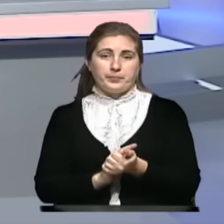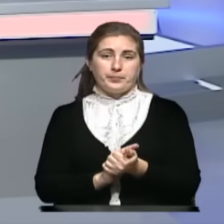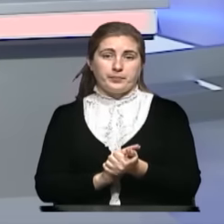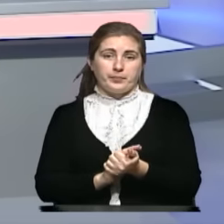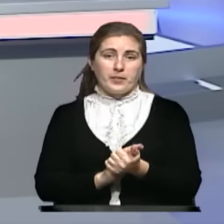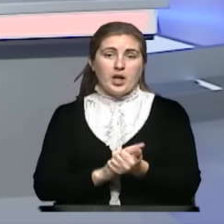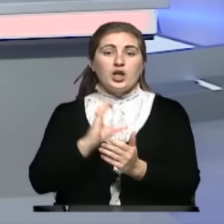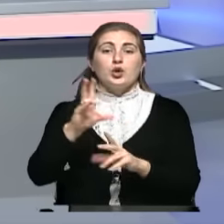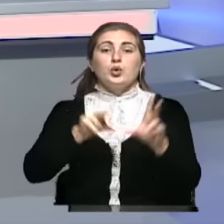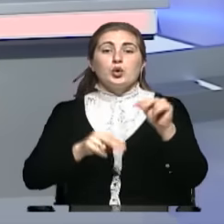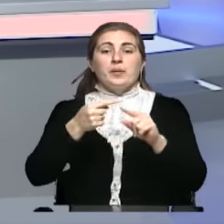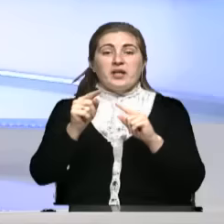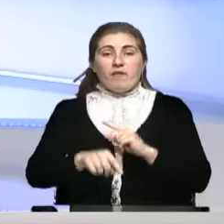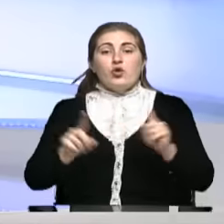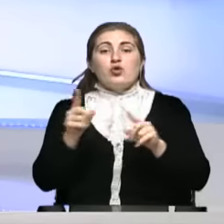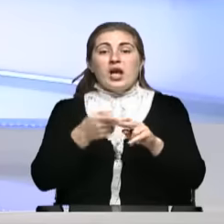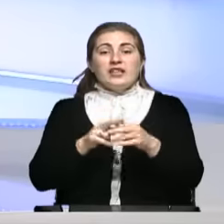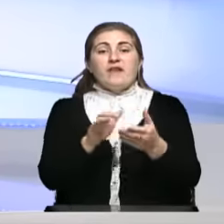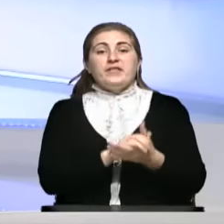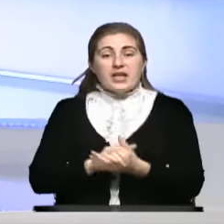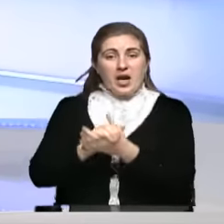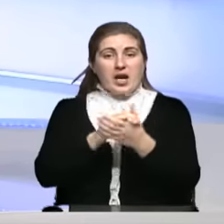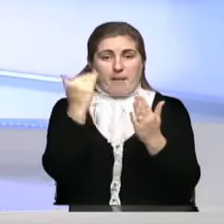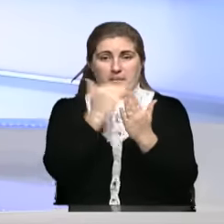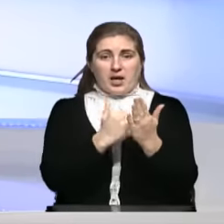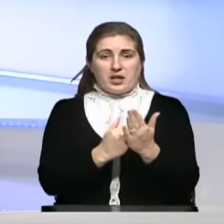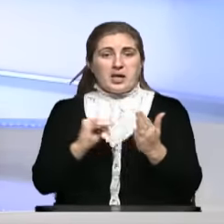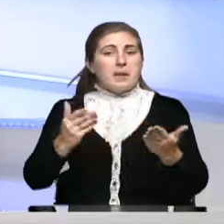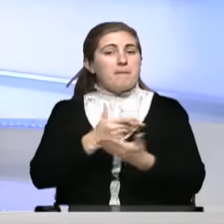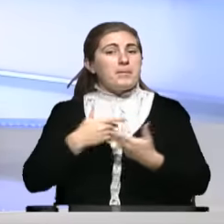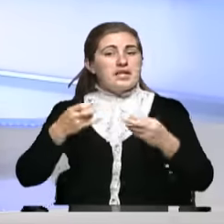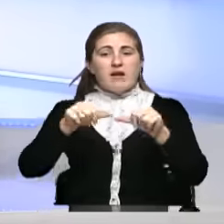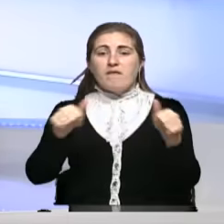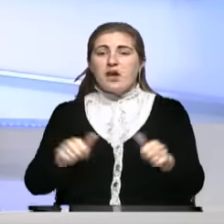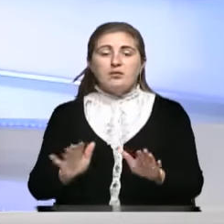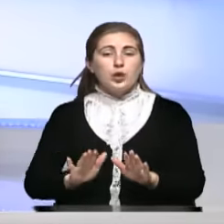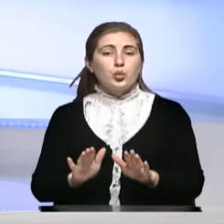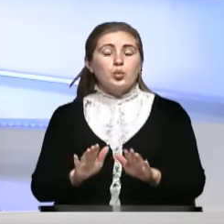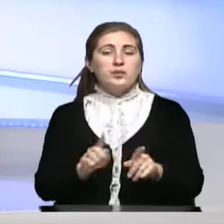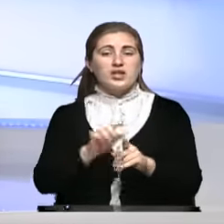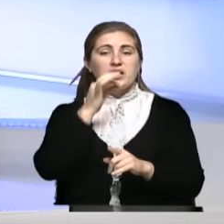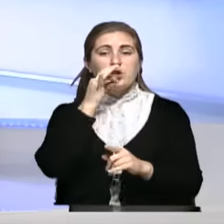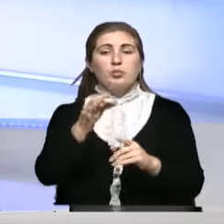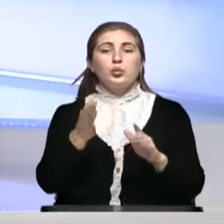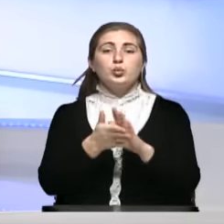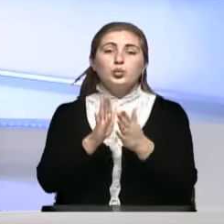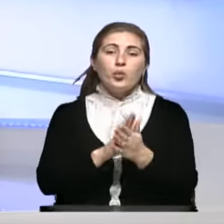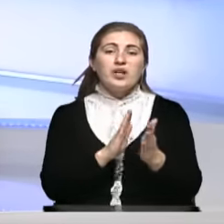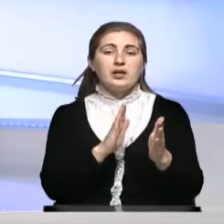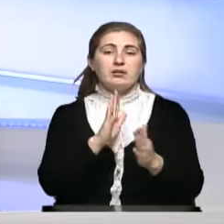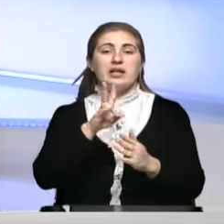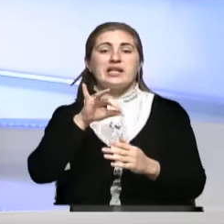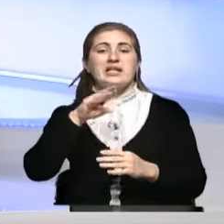С учетом того, что это федеральные программы, и мы не формируем, скажем так, условия и критерии этих программ,